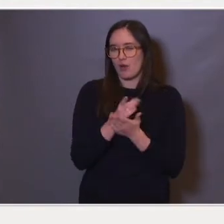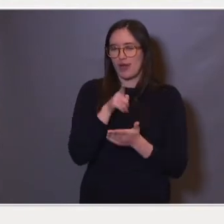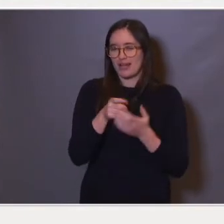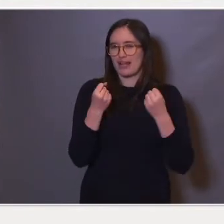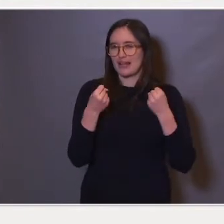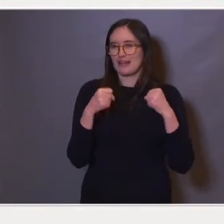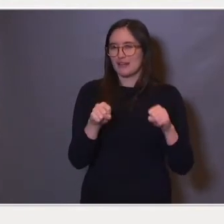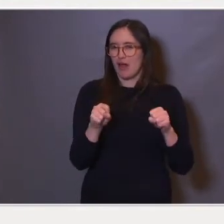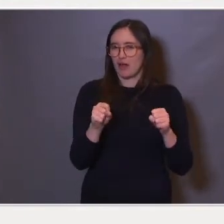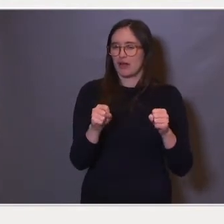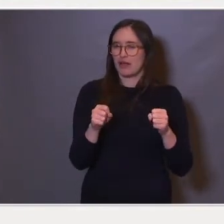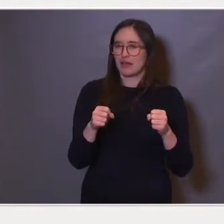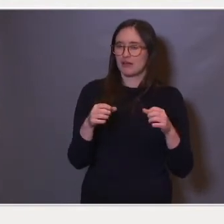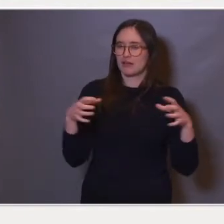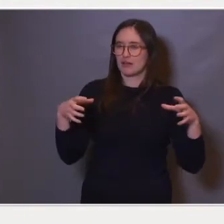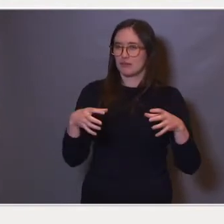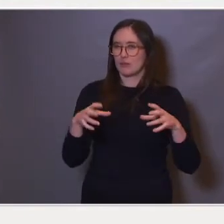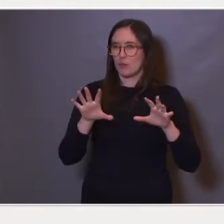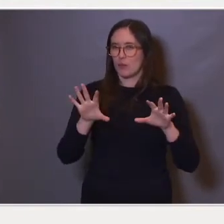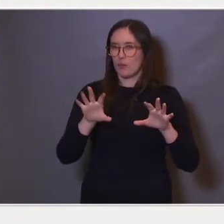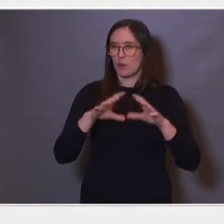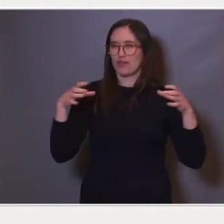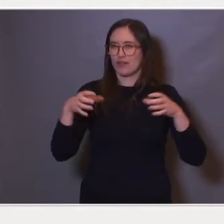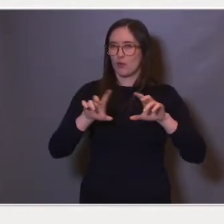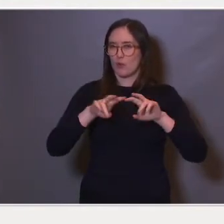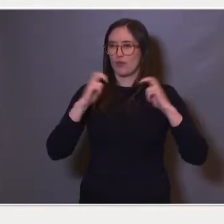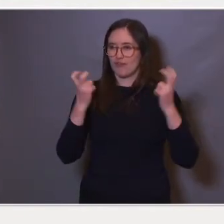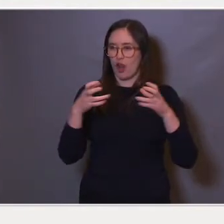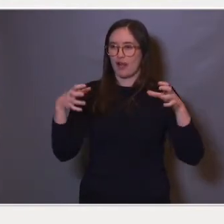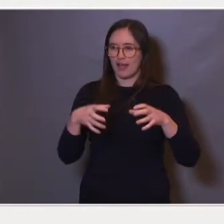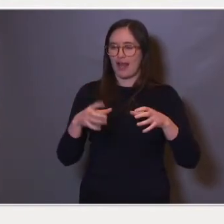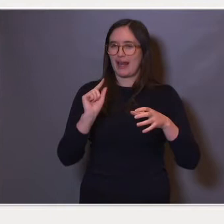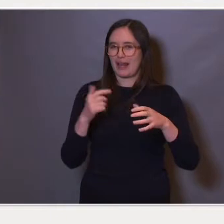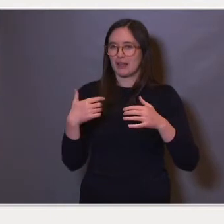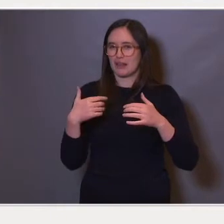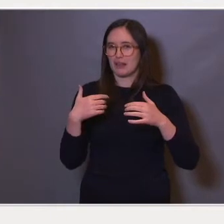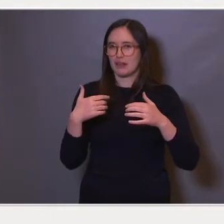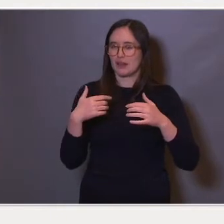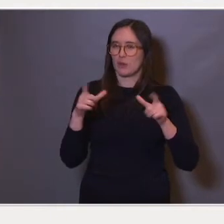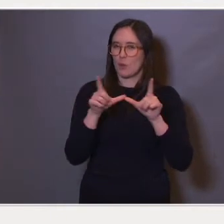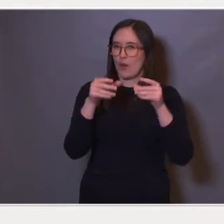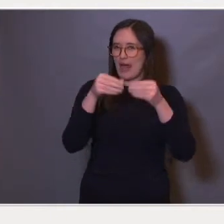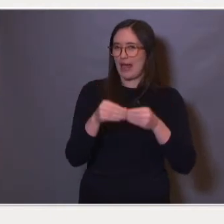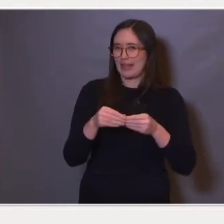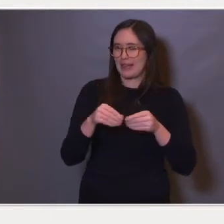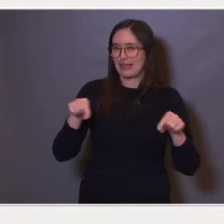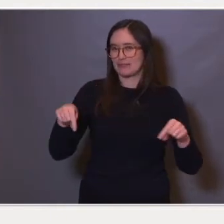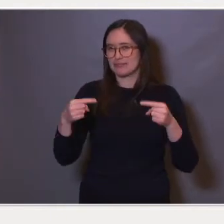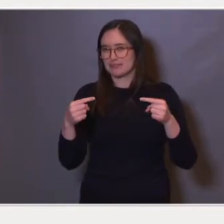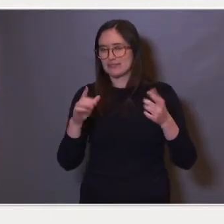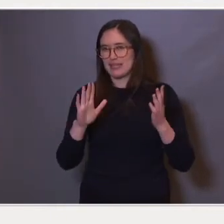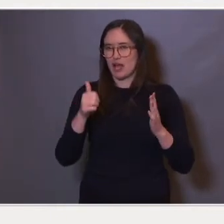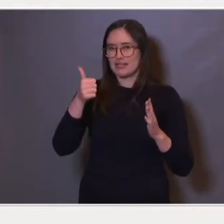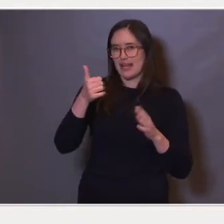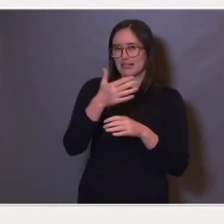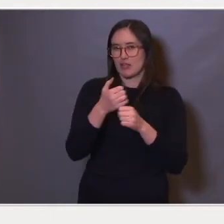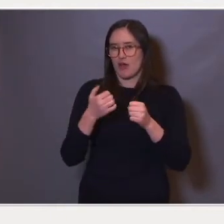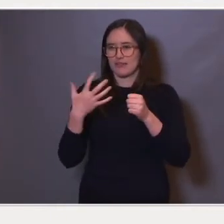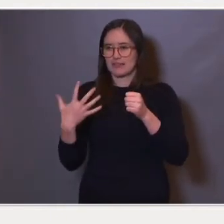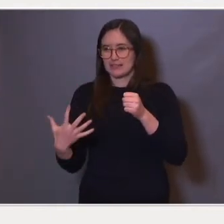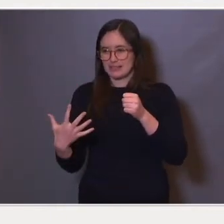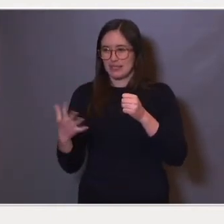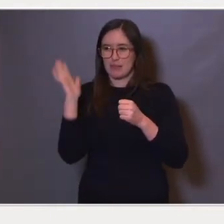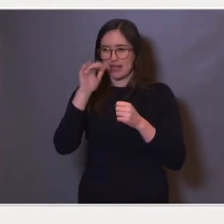om, og et knappt flertall, seks av elve utvalgsmedlemmer, mener at vi ikke skal gå inn for det, men videreføre